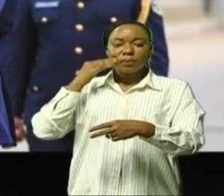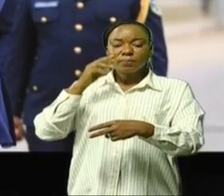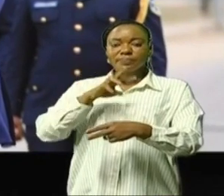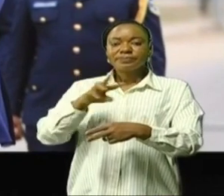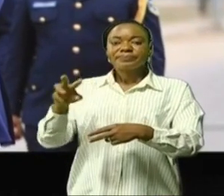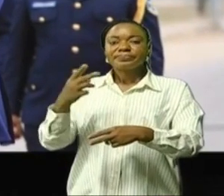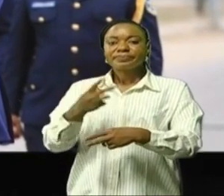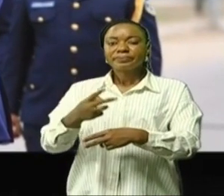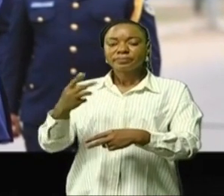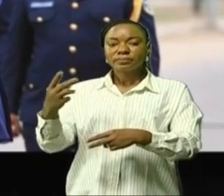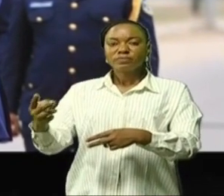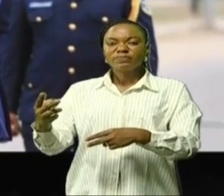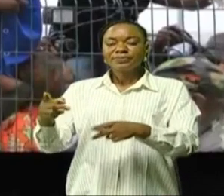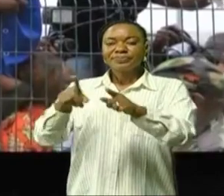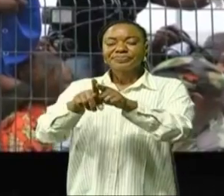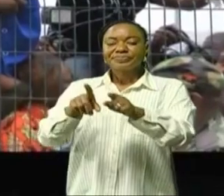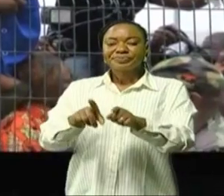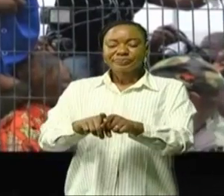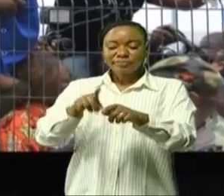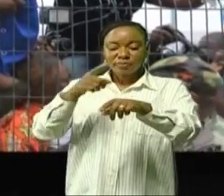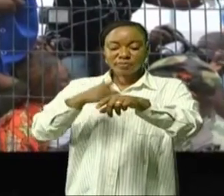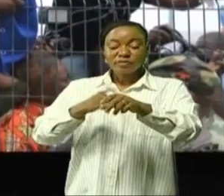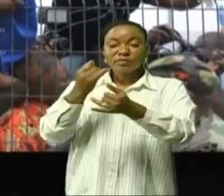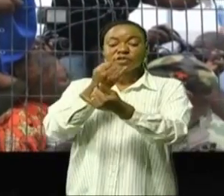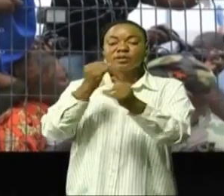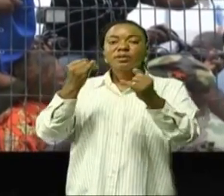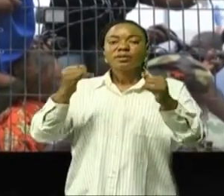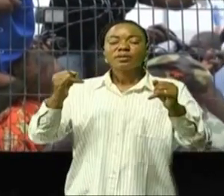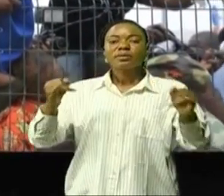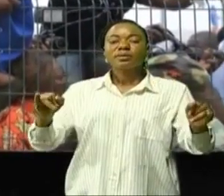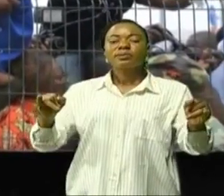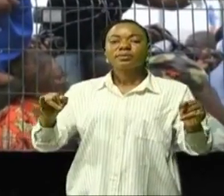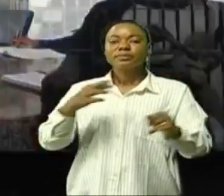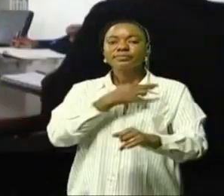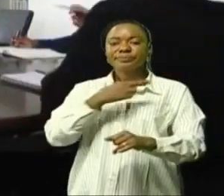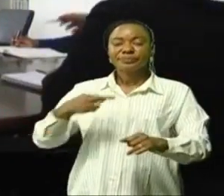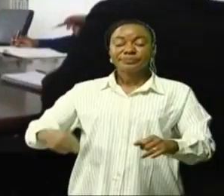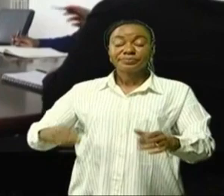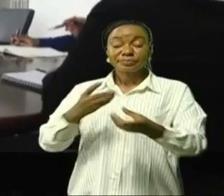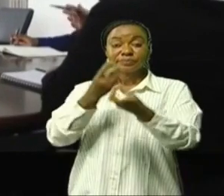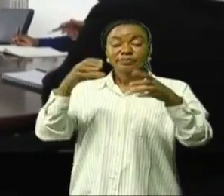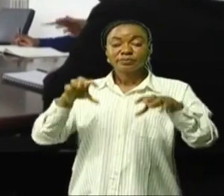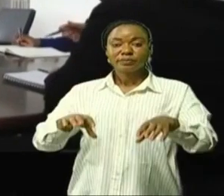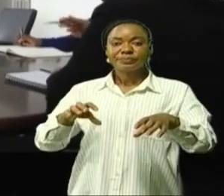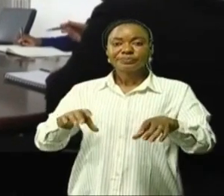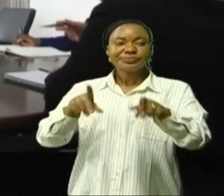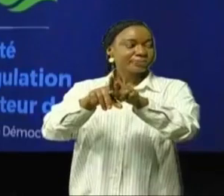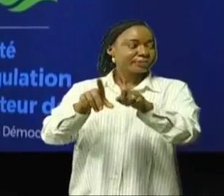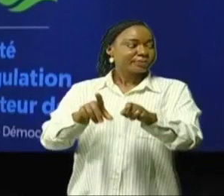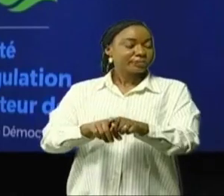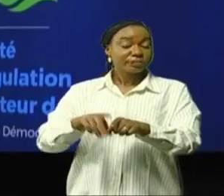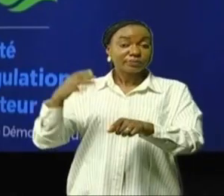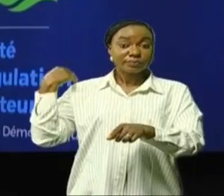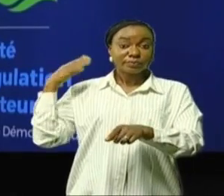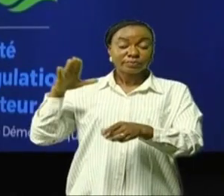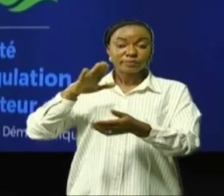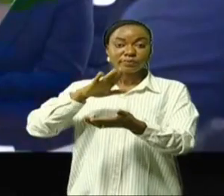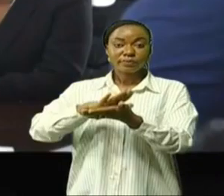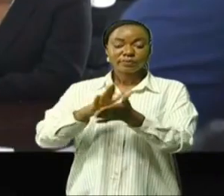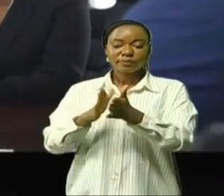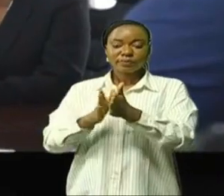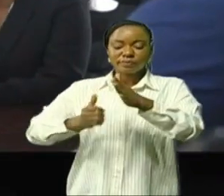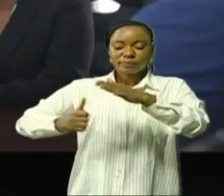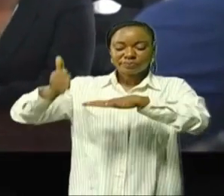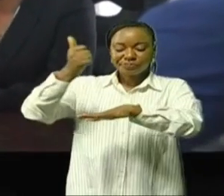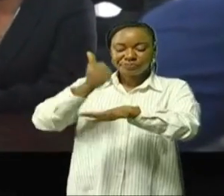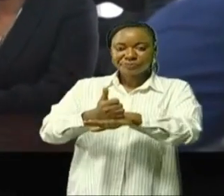de commémoration de l'indépendance de la république démocratique du Congo que son établissement devient membre à